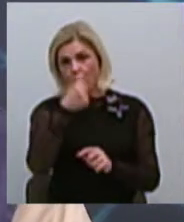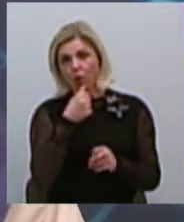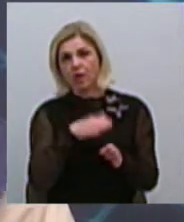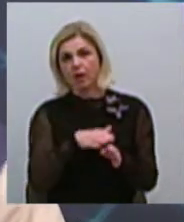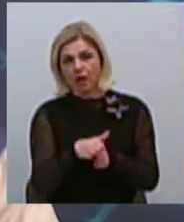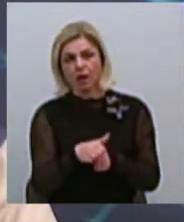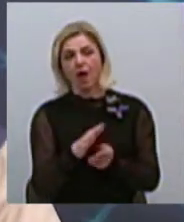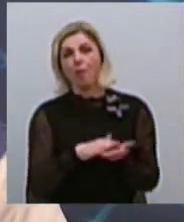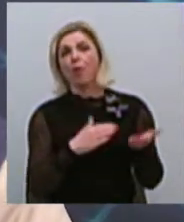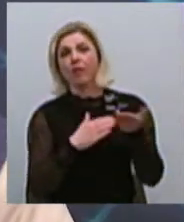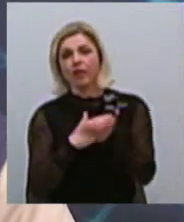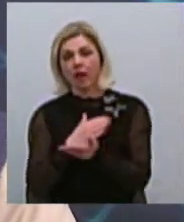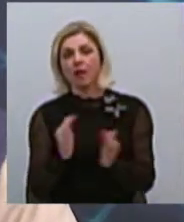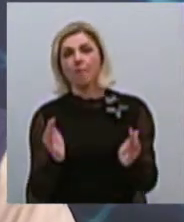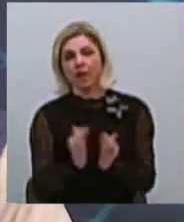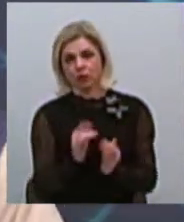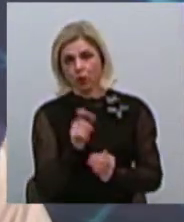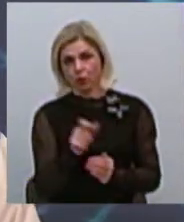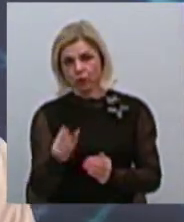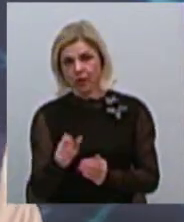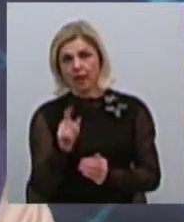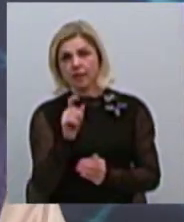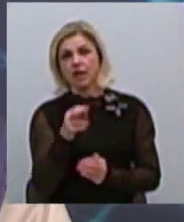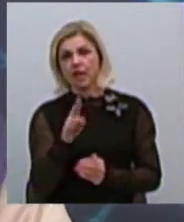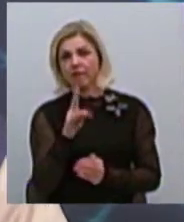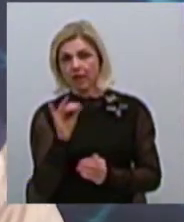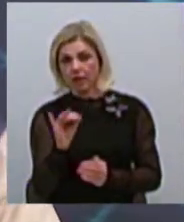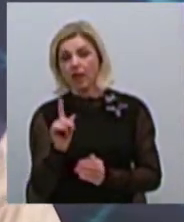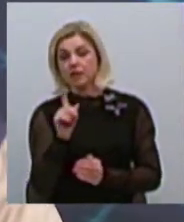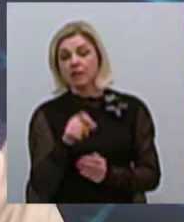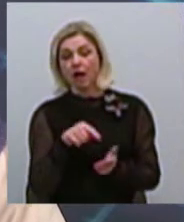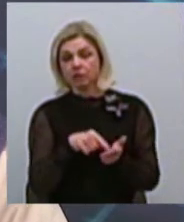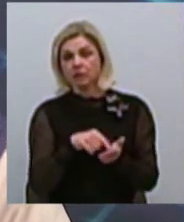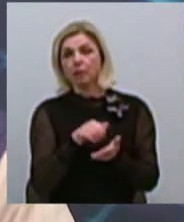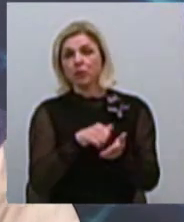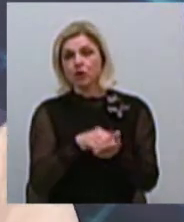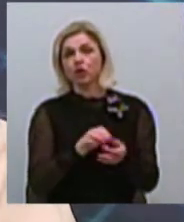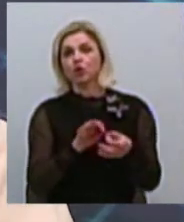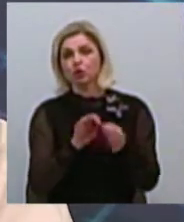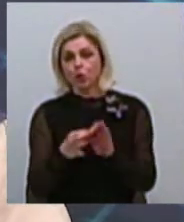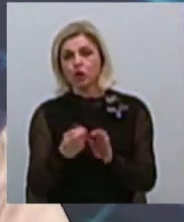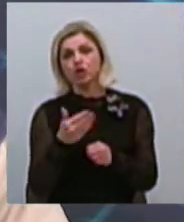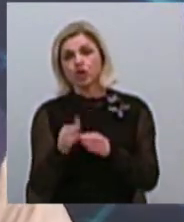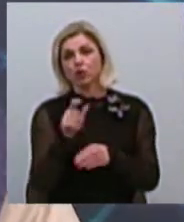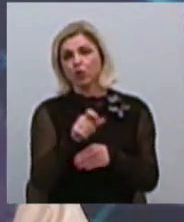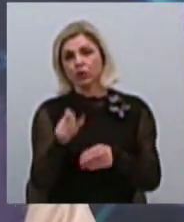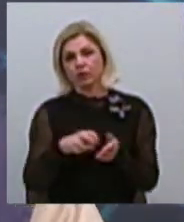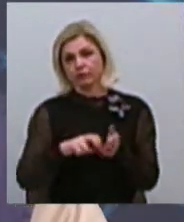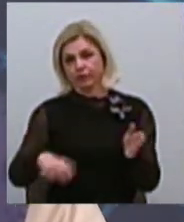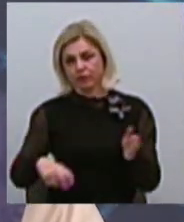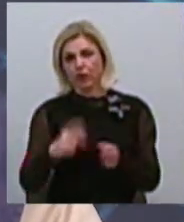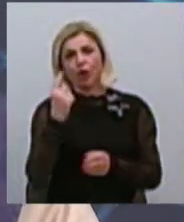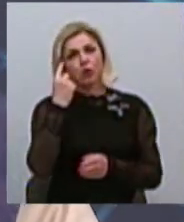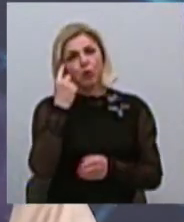подало менше людей заявки. Із-за тех сложностей, котрі ми прошли, частиць відходять, тому що вони думають, що це буде